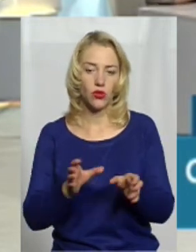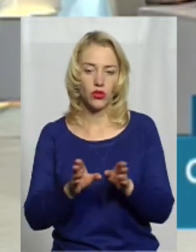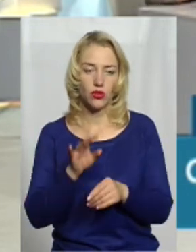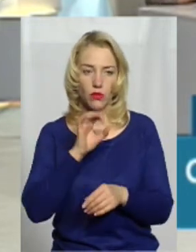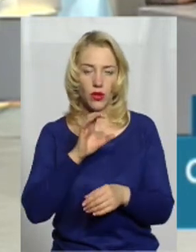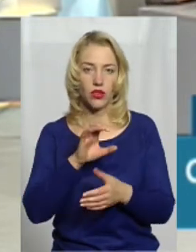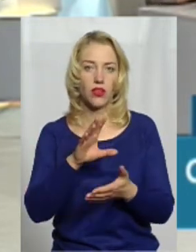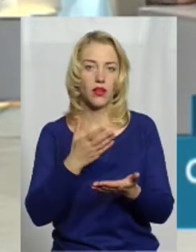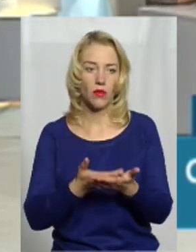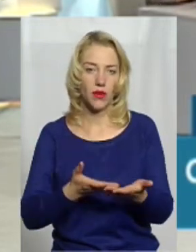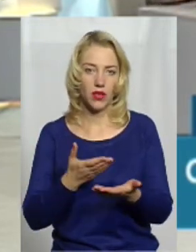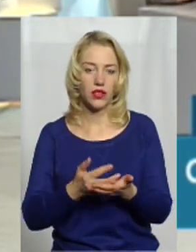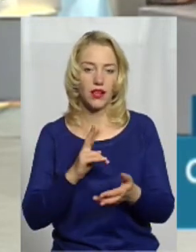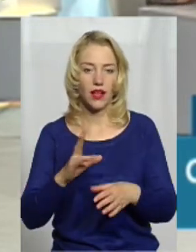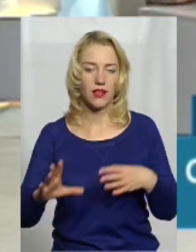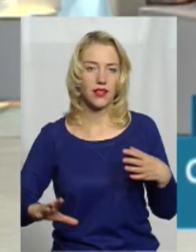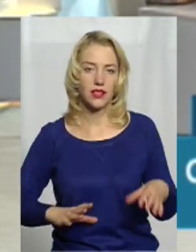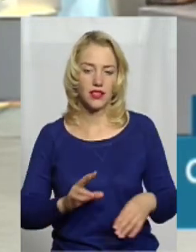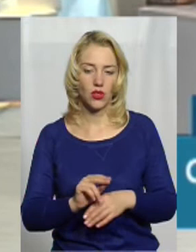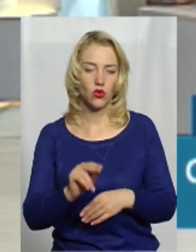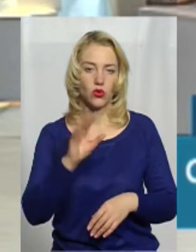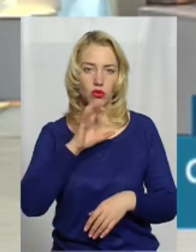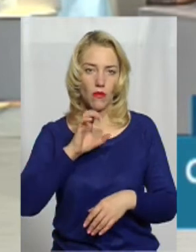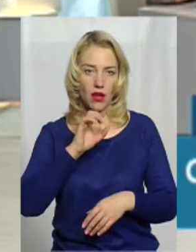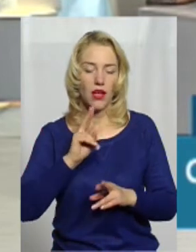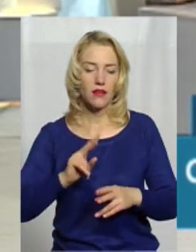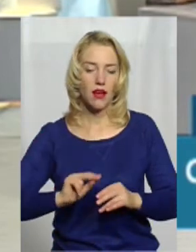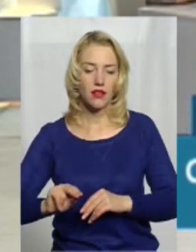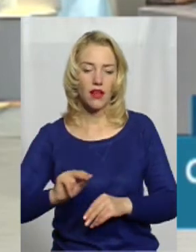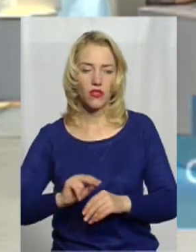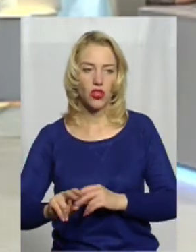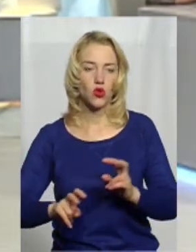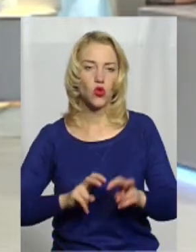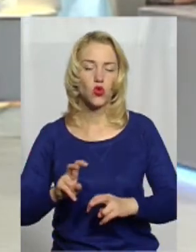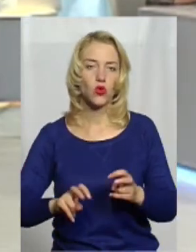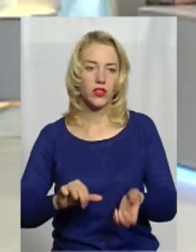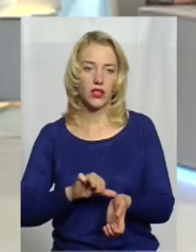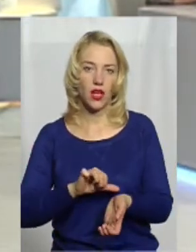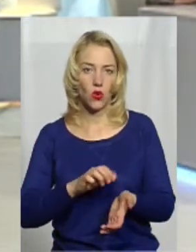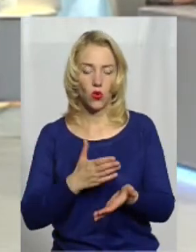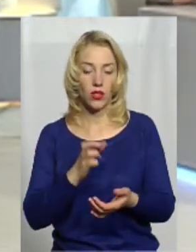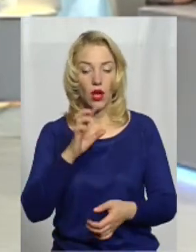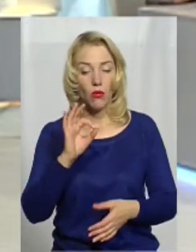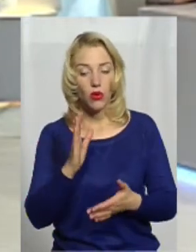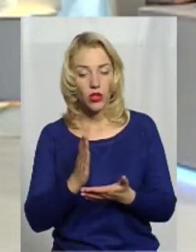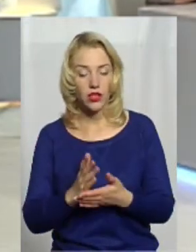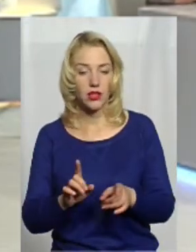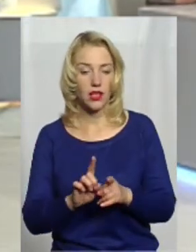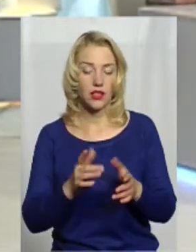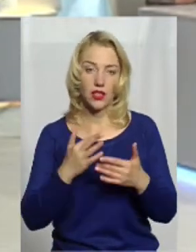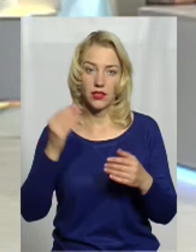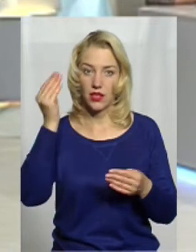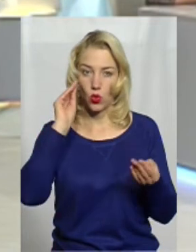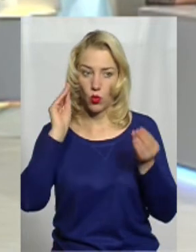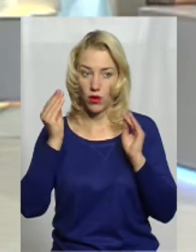прикладу, як дресирують собак, як навчають шукати наркотики? Бо є такі різні думки.